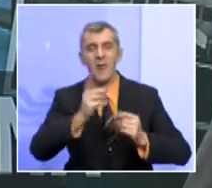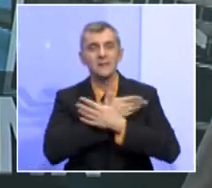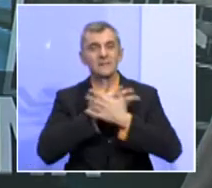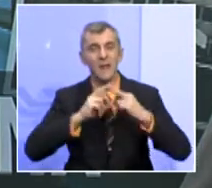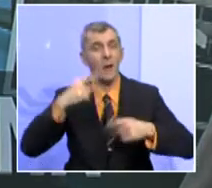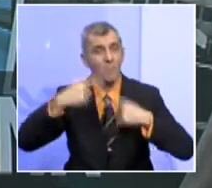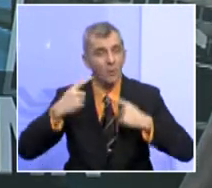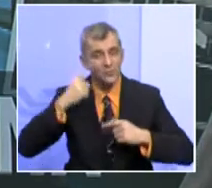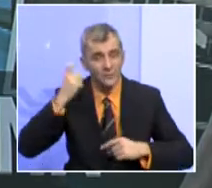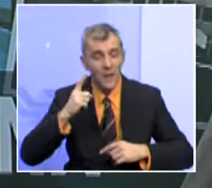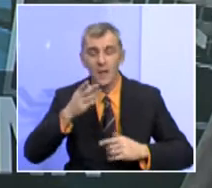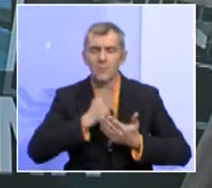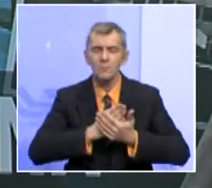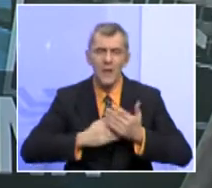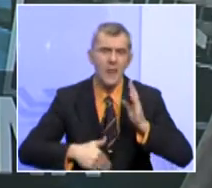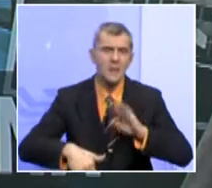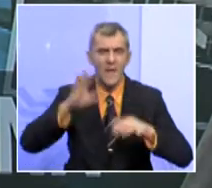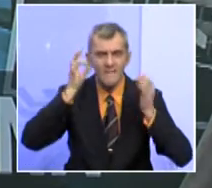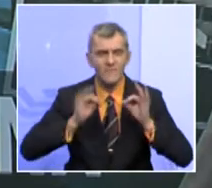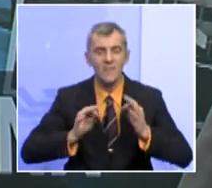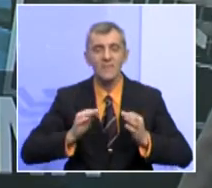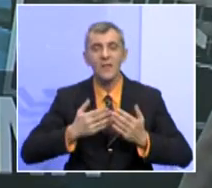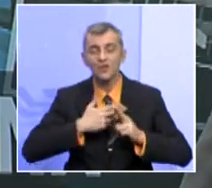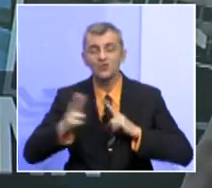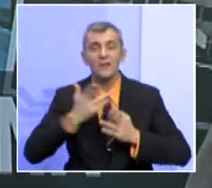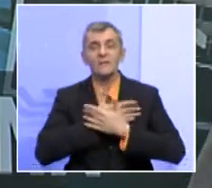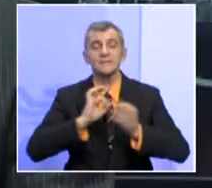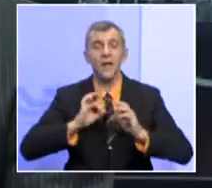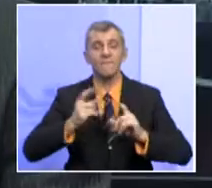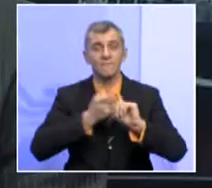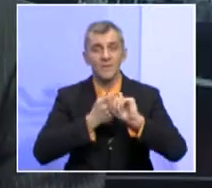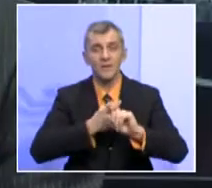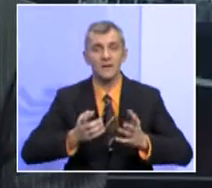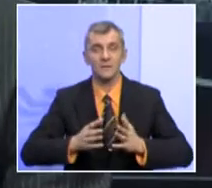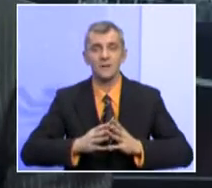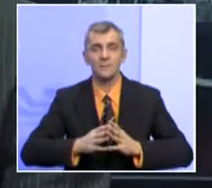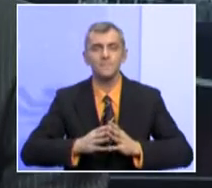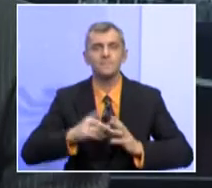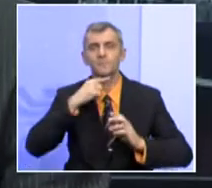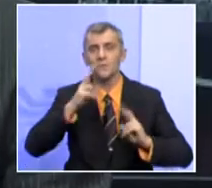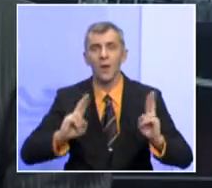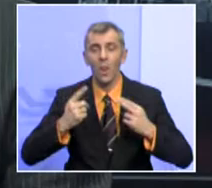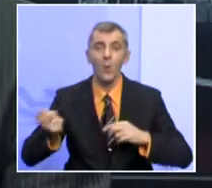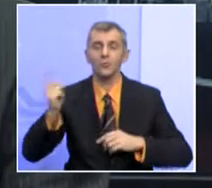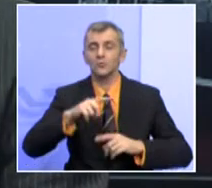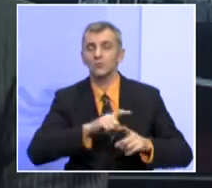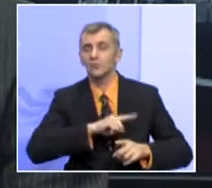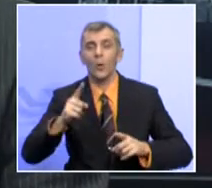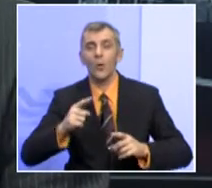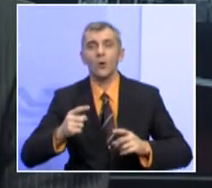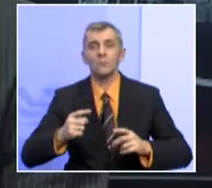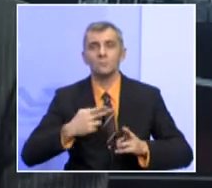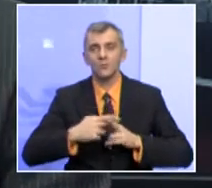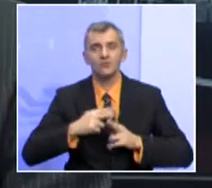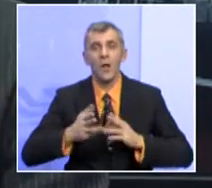nego da ono bude najkvalitetnije rješenje za federaciju BiH. Upučeniji tvrde da je vrlo lako doći do rješenja ukoliko samo dva čoveka